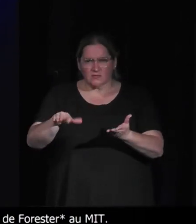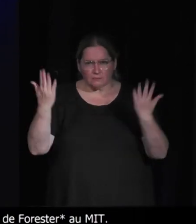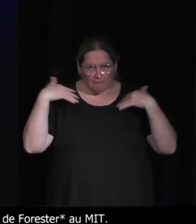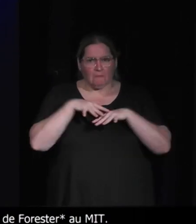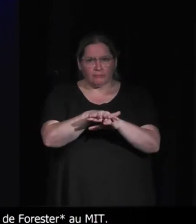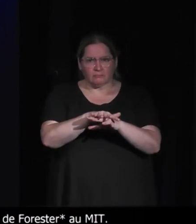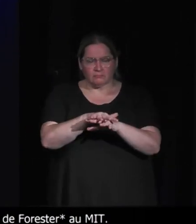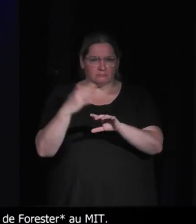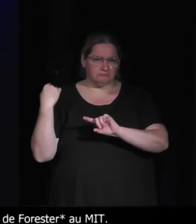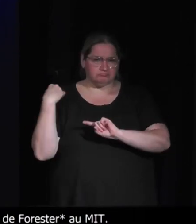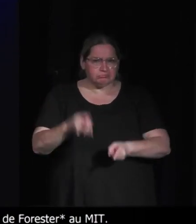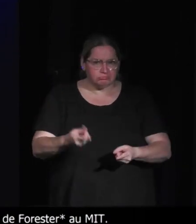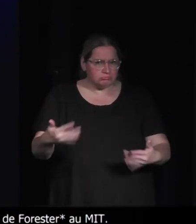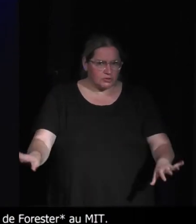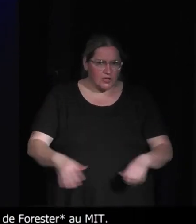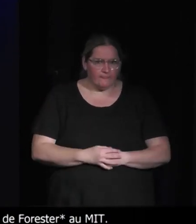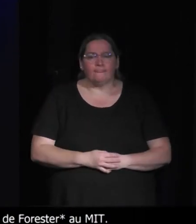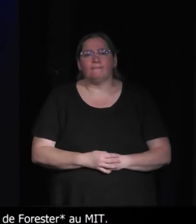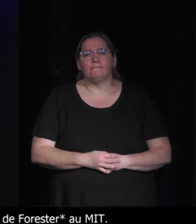du côté du gameplay,